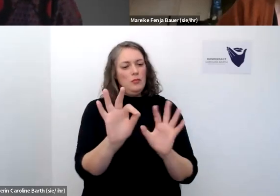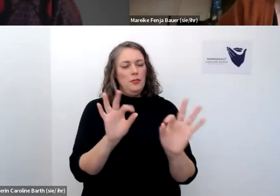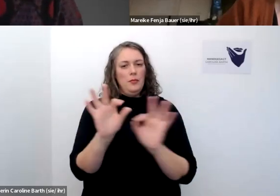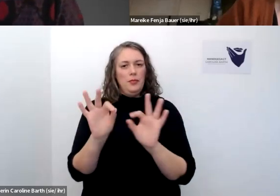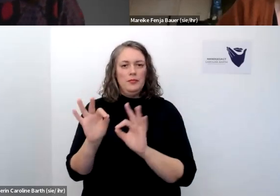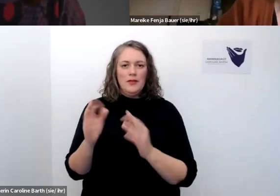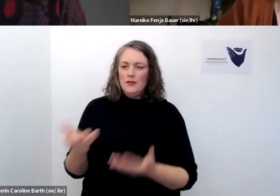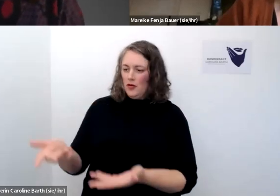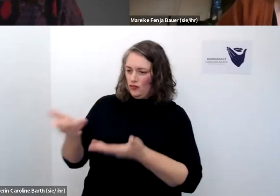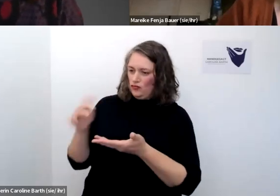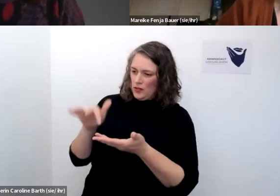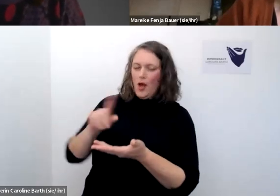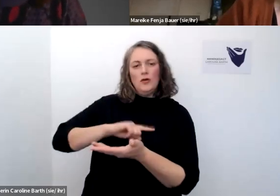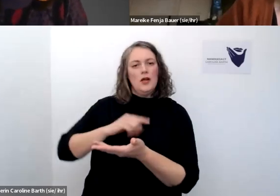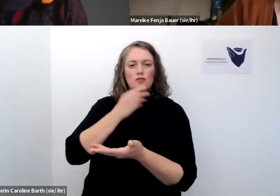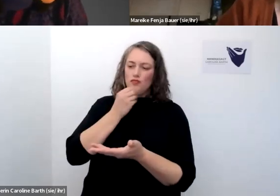angereicht sag ich mal